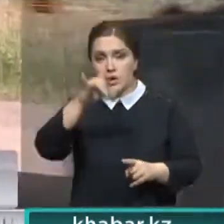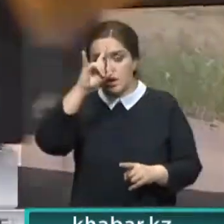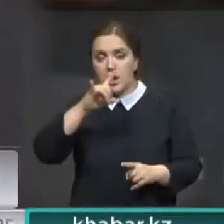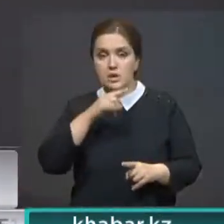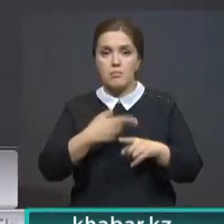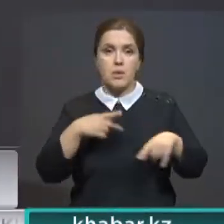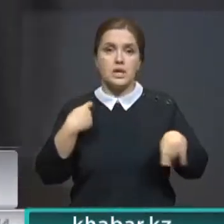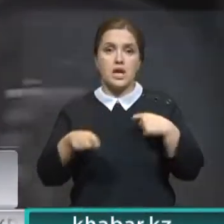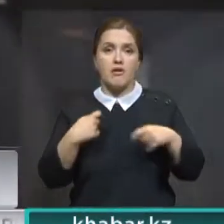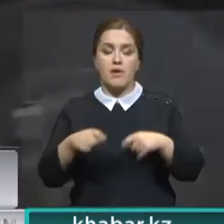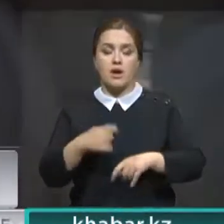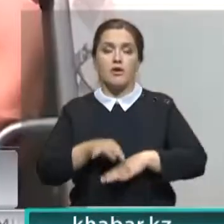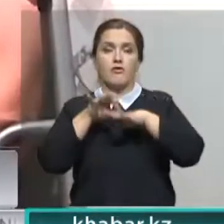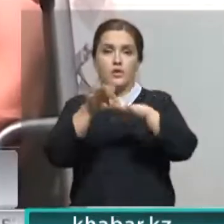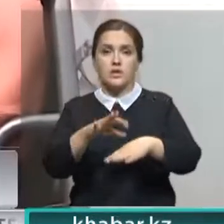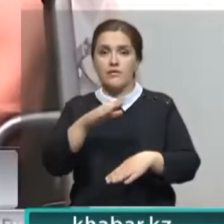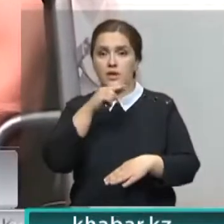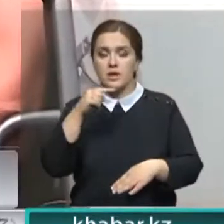товары возят в Российскую Федерацию.